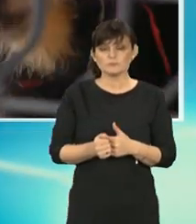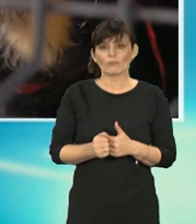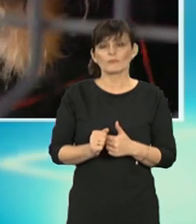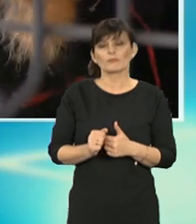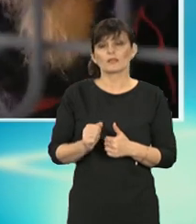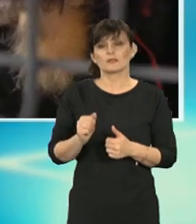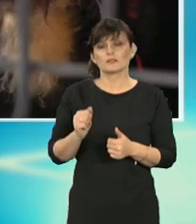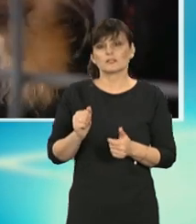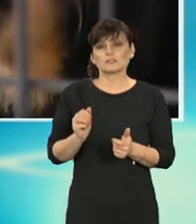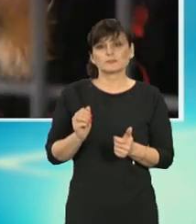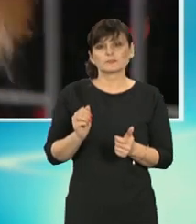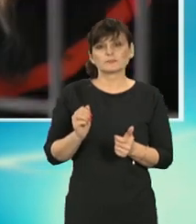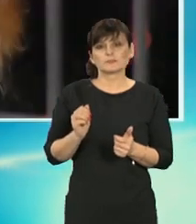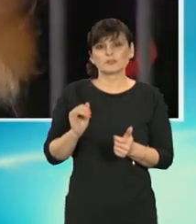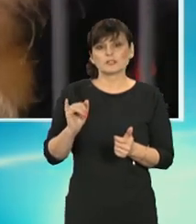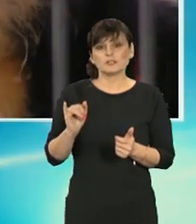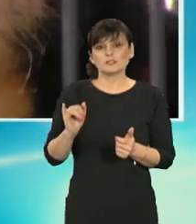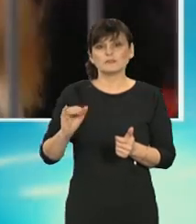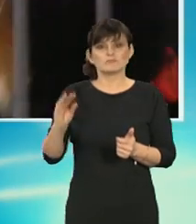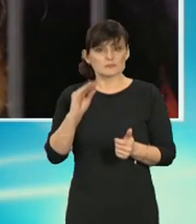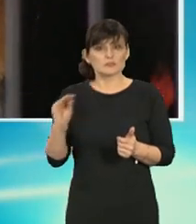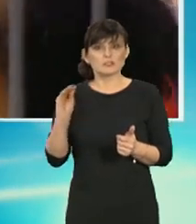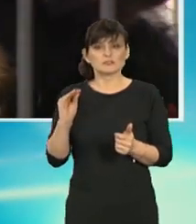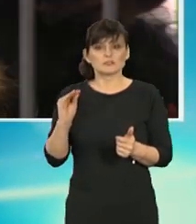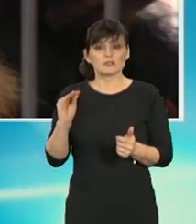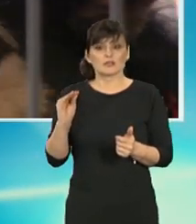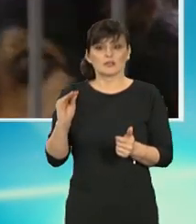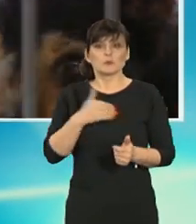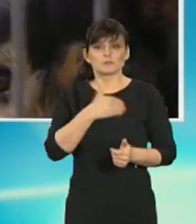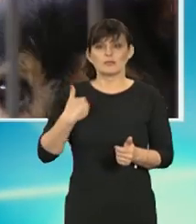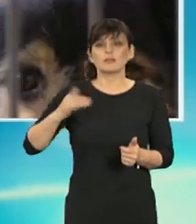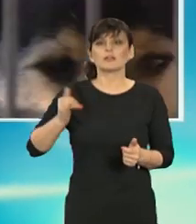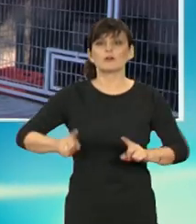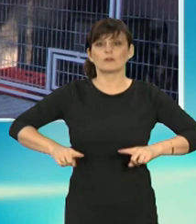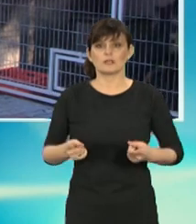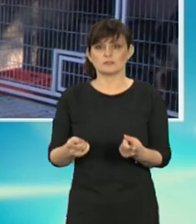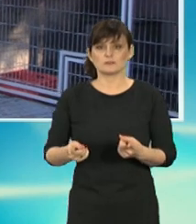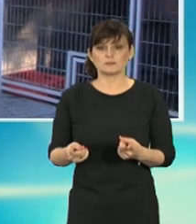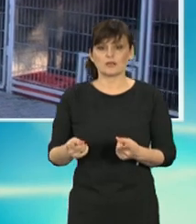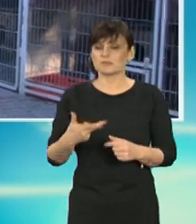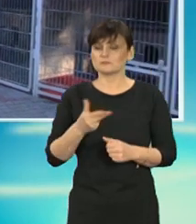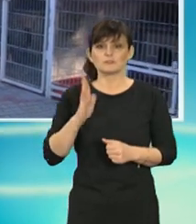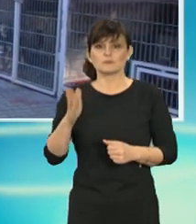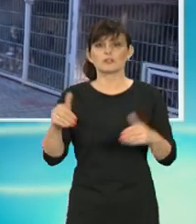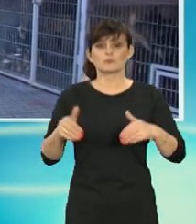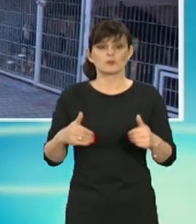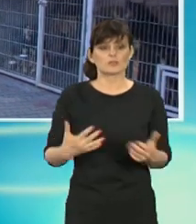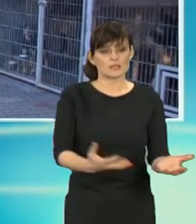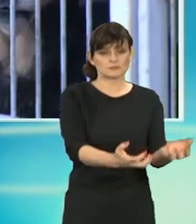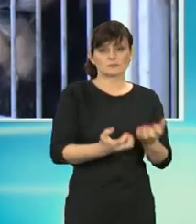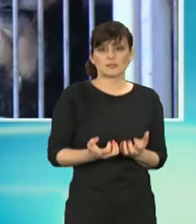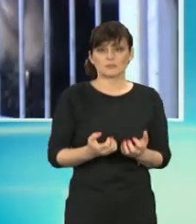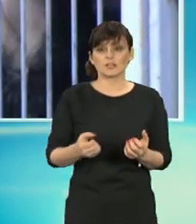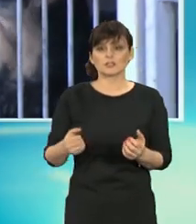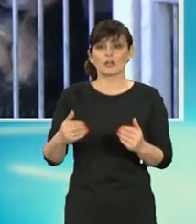w odpowiednim momencie. Co więcej, my jako organizacja nie moglibyśmy tego zwierzęcia wziąć pod